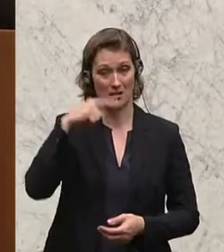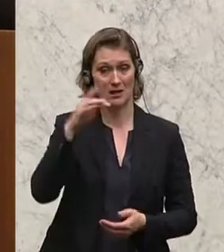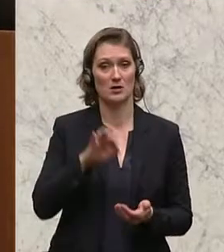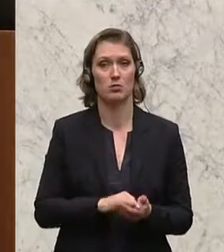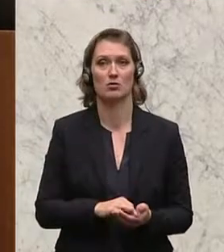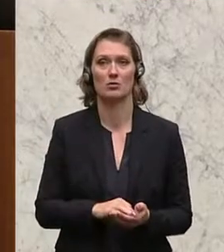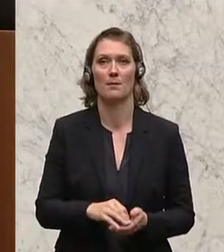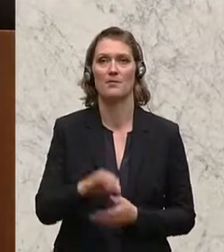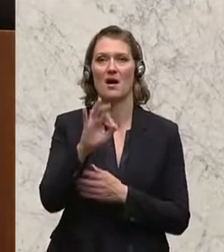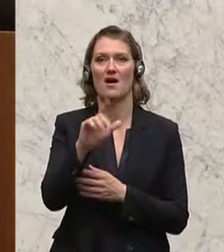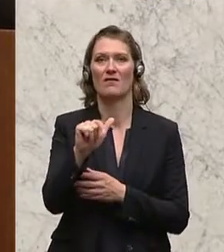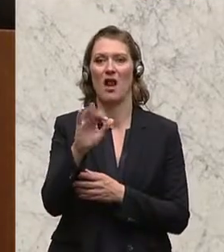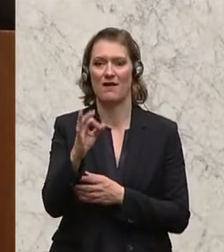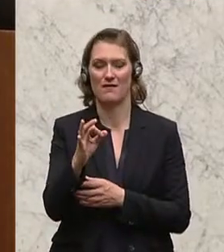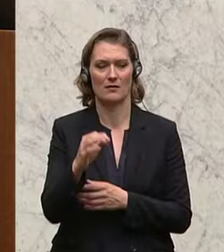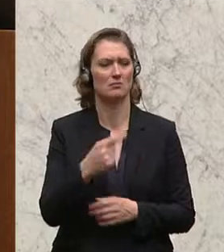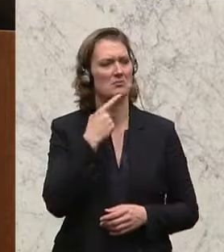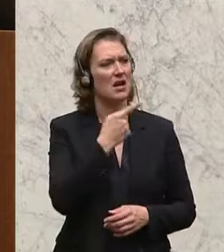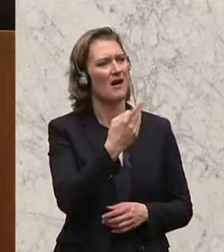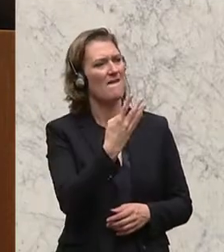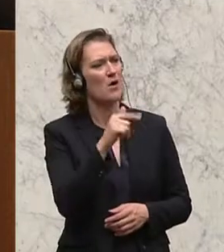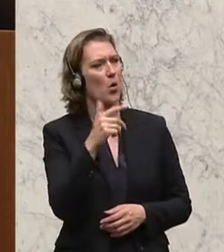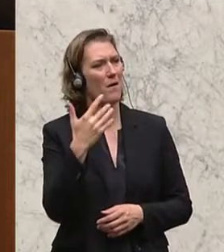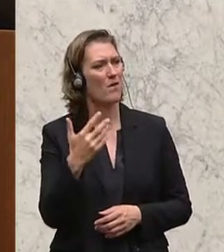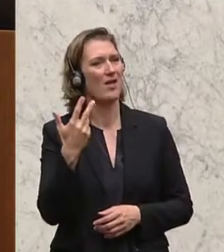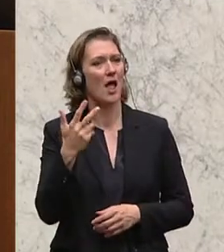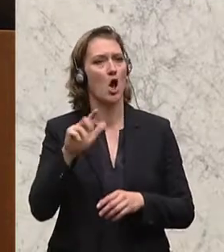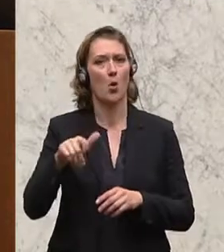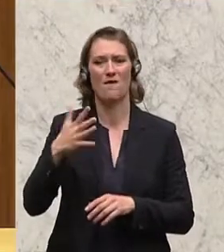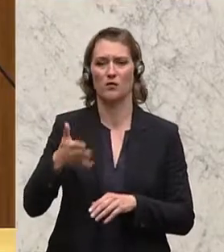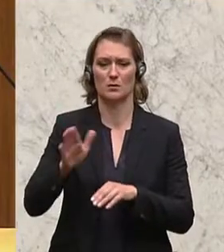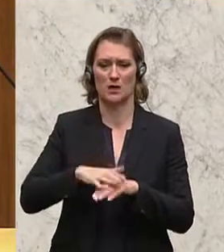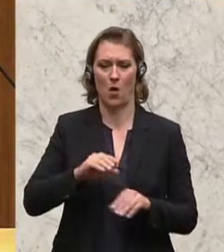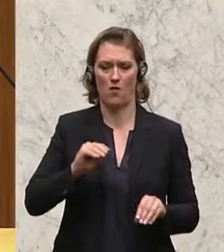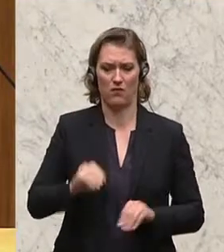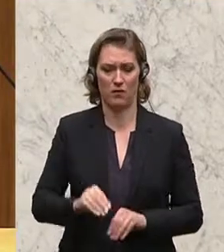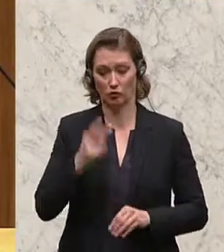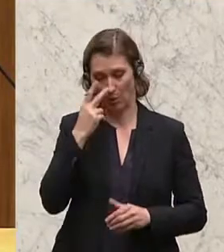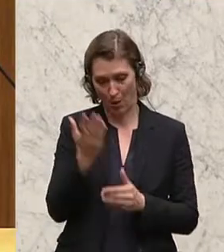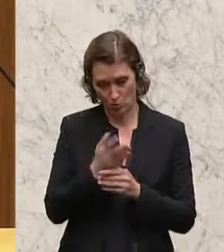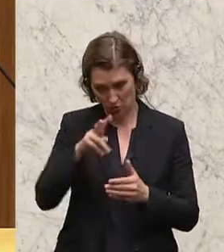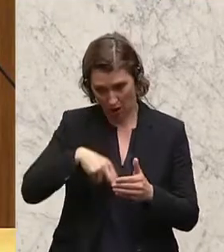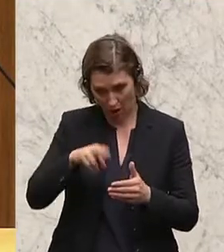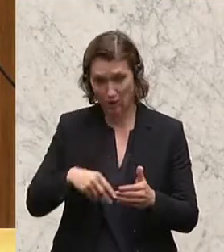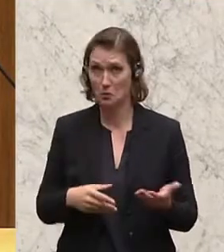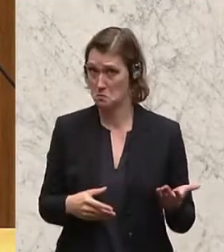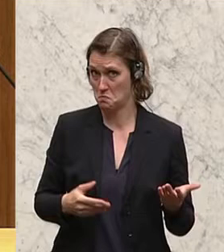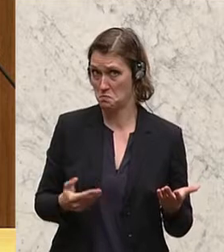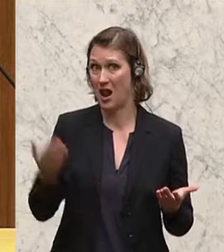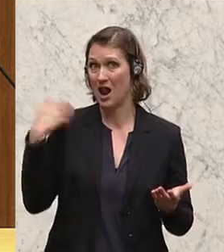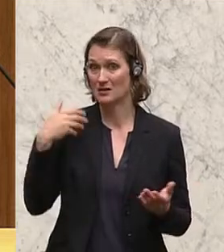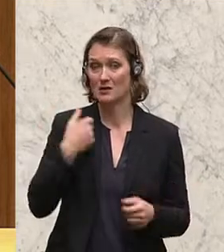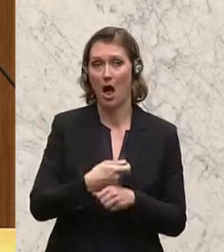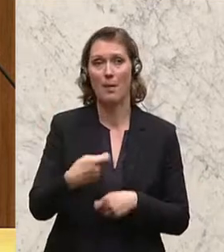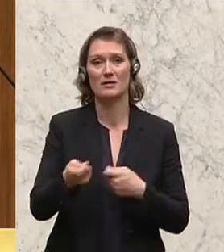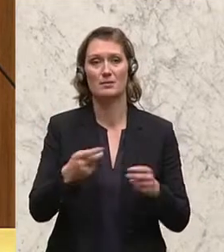FLAV-Beitrag sagen Sie 4,5 auf 3,75. Wenn Sie sich die Unterlagen durchgelesen hätten vom letzten